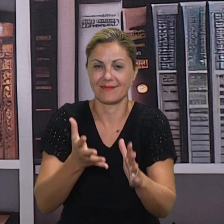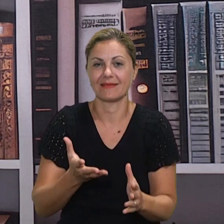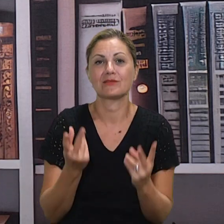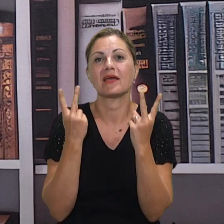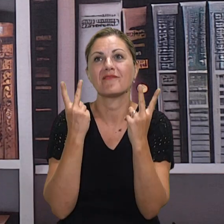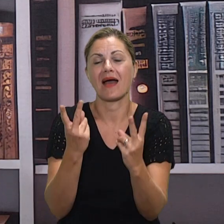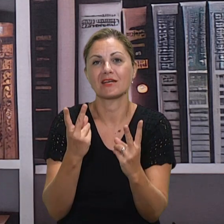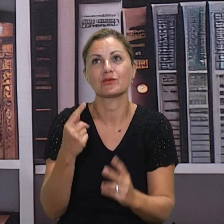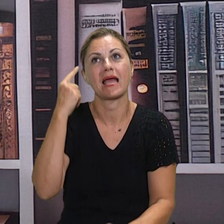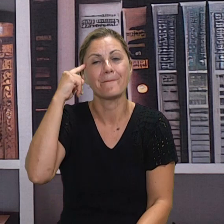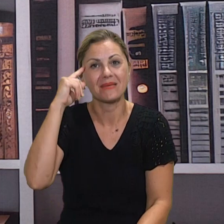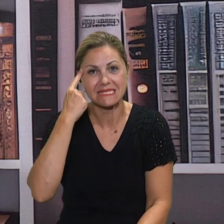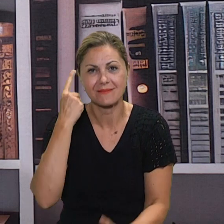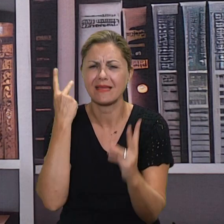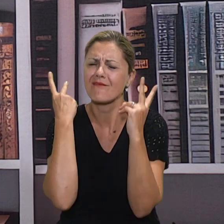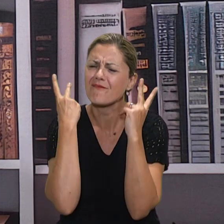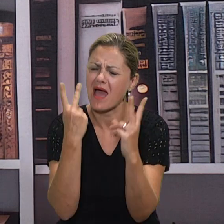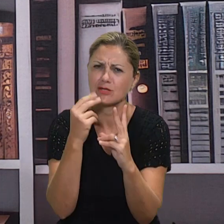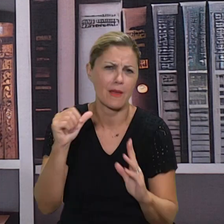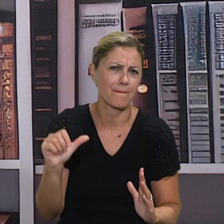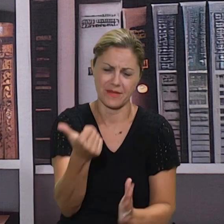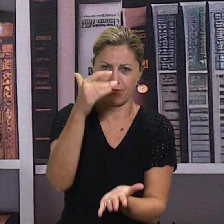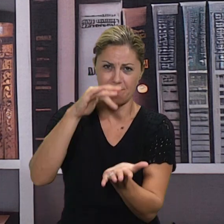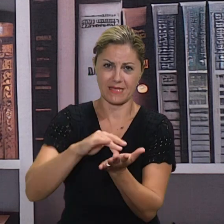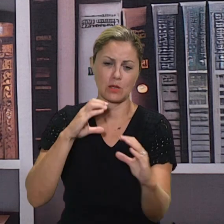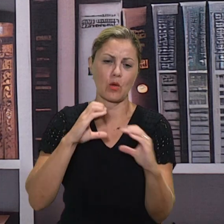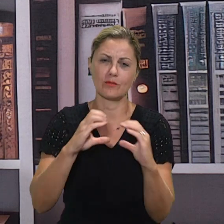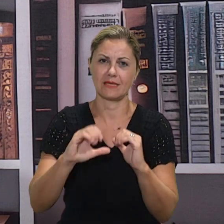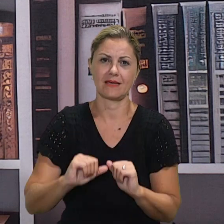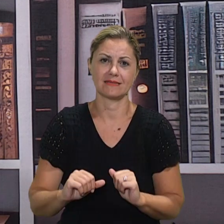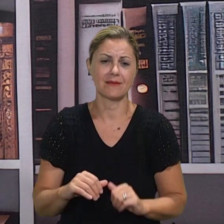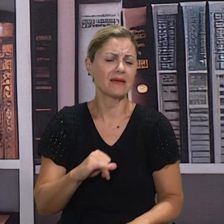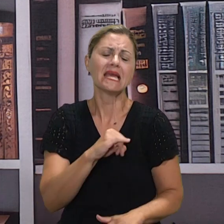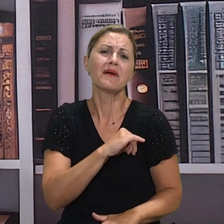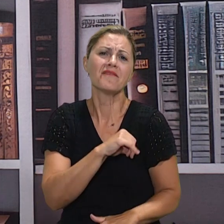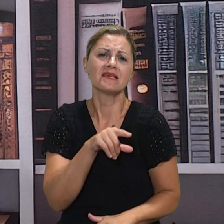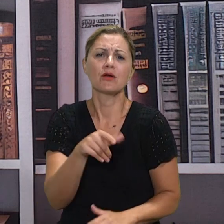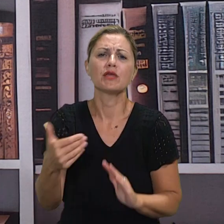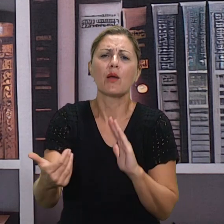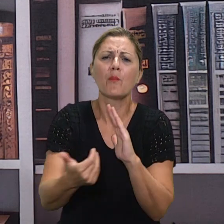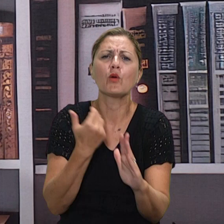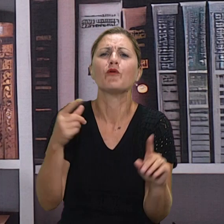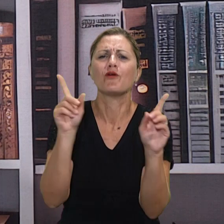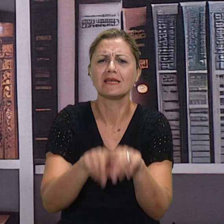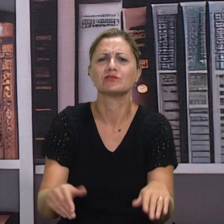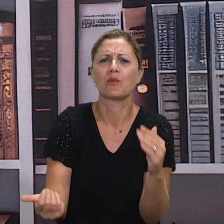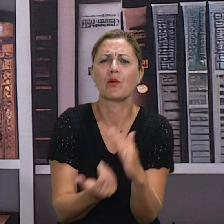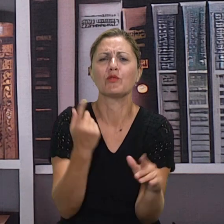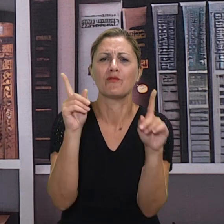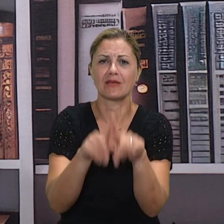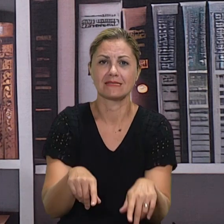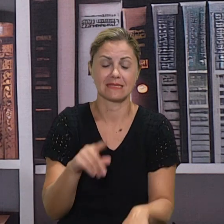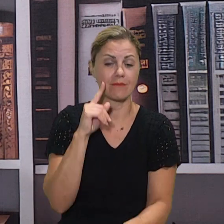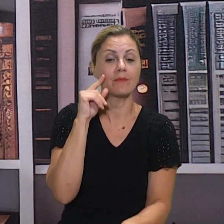izostaje. Zato je vrlo važno razgovarati s djecom, pa ponekad i kad ponove jednu te istu stvari puno puta, poslušati ih,